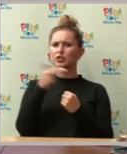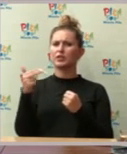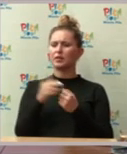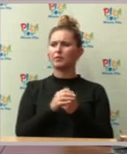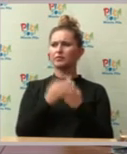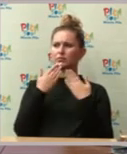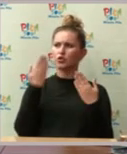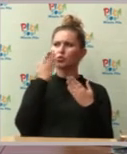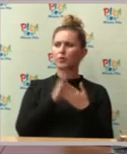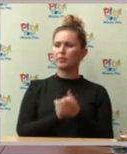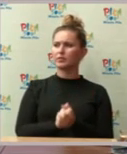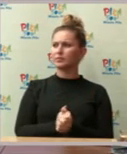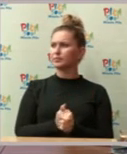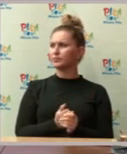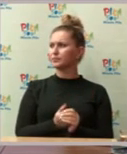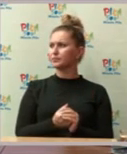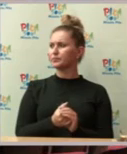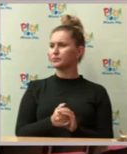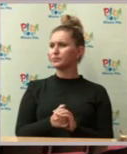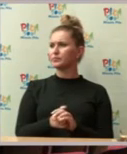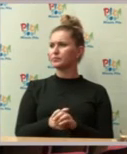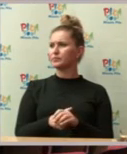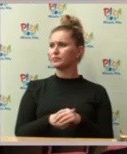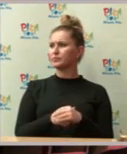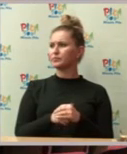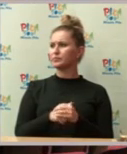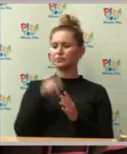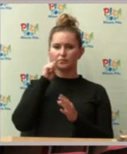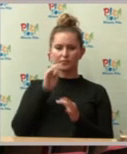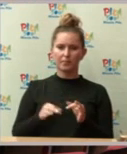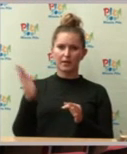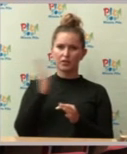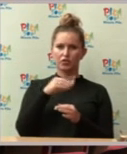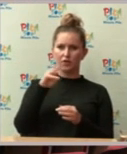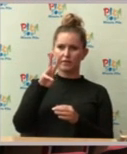Panem zgadzam. Dziękuję bardzo. Dziękuję bardzo. Bardzo proszę, Pan Prezydent Krzysztof Szewc.